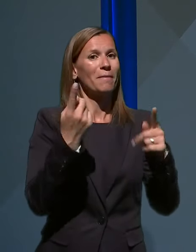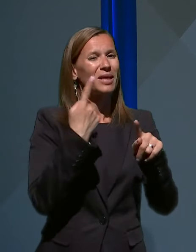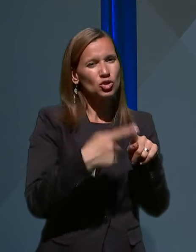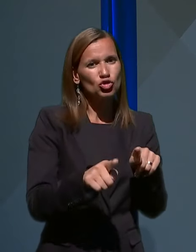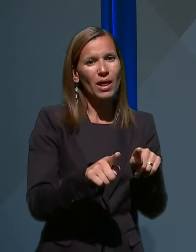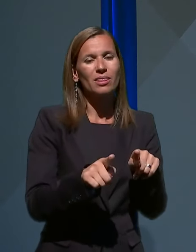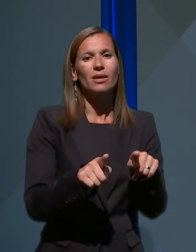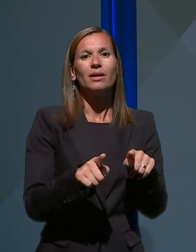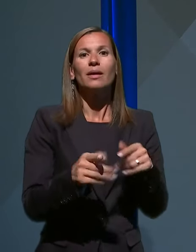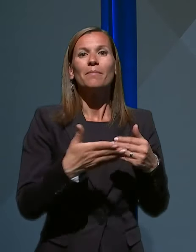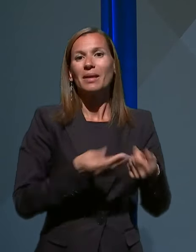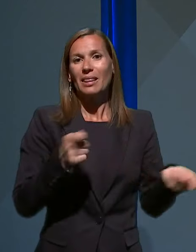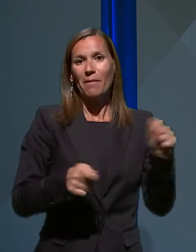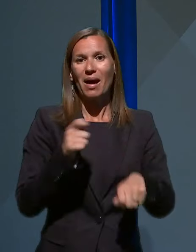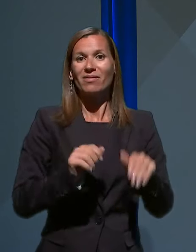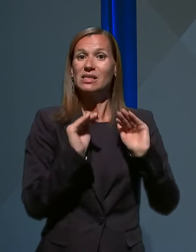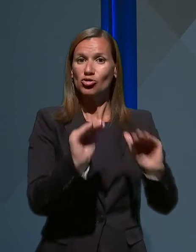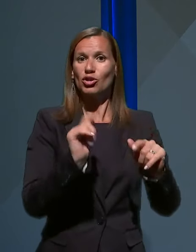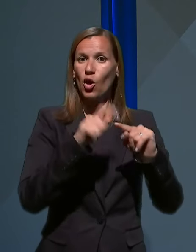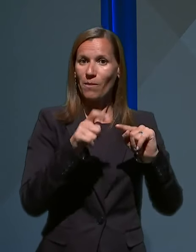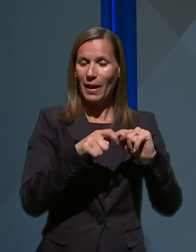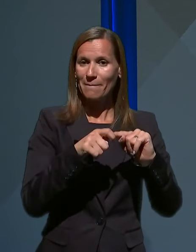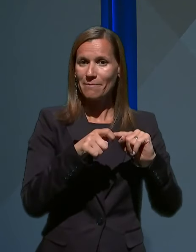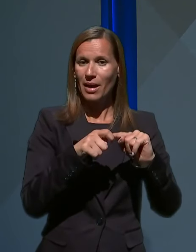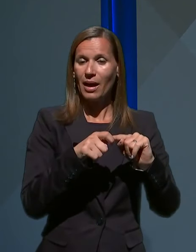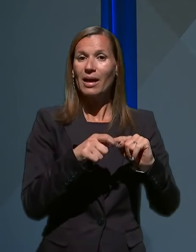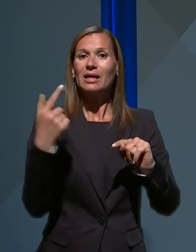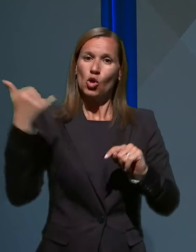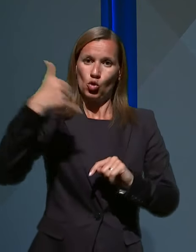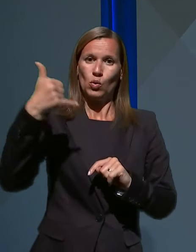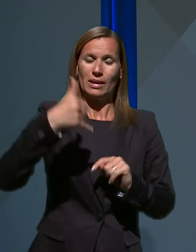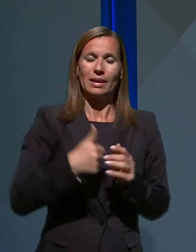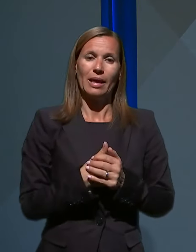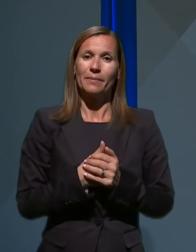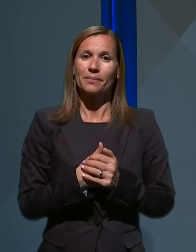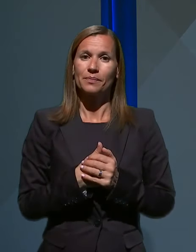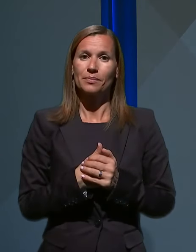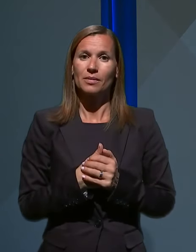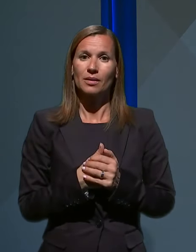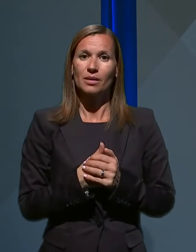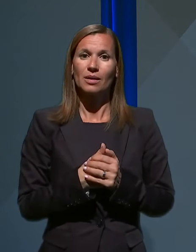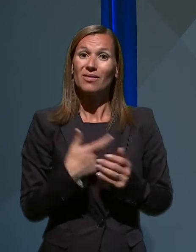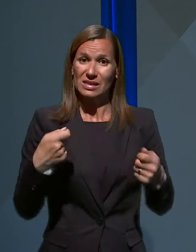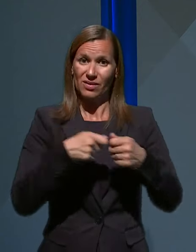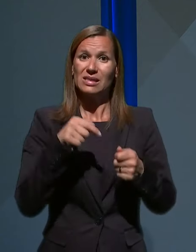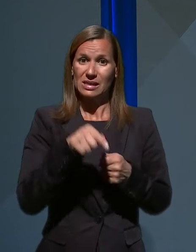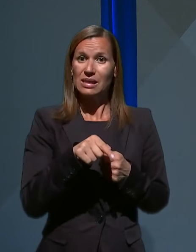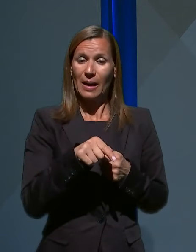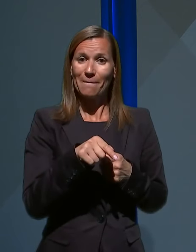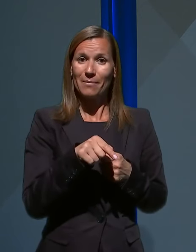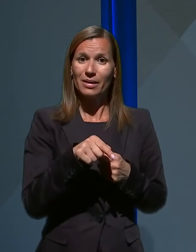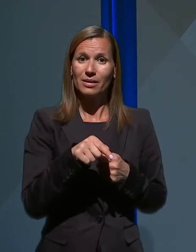nabavi zaščitne opreme stojine. V zvezi s tem naj bi